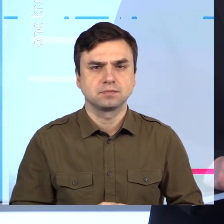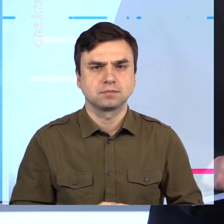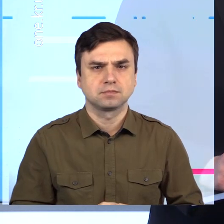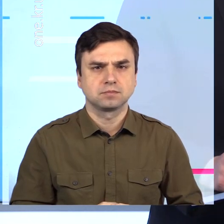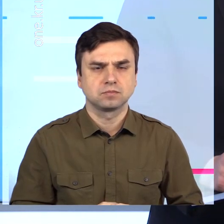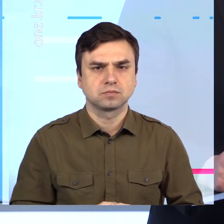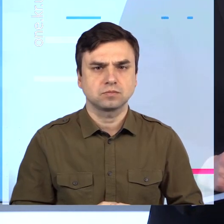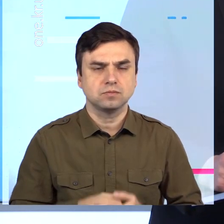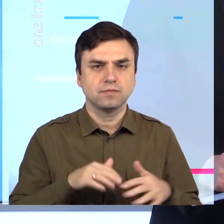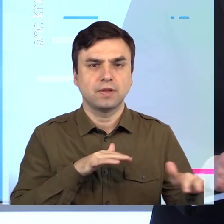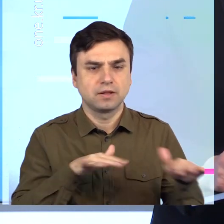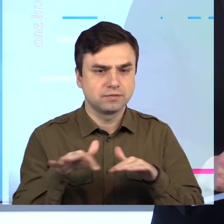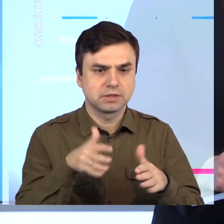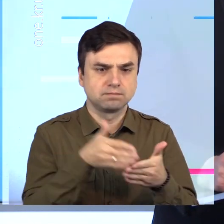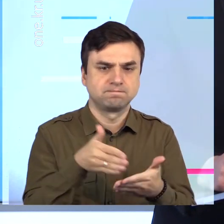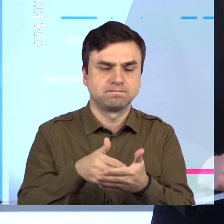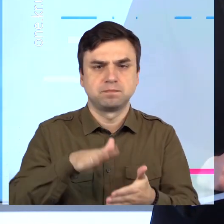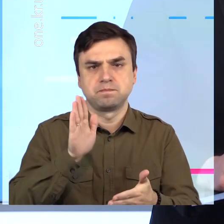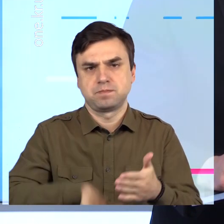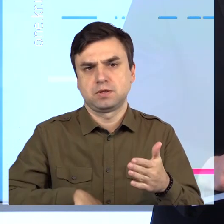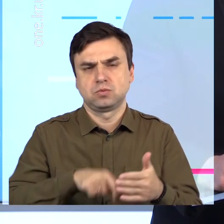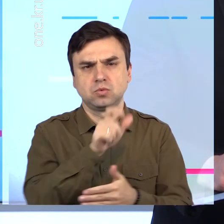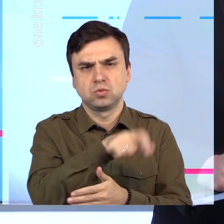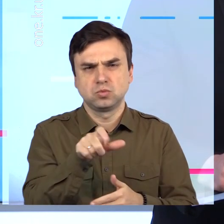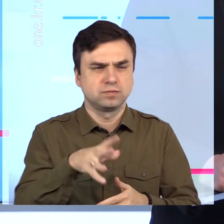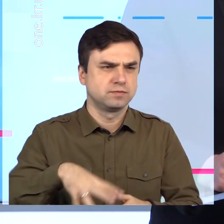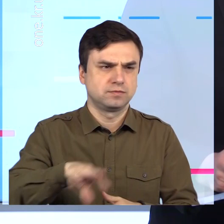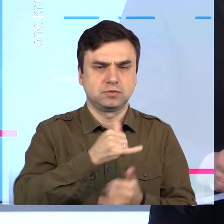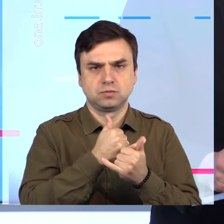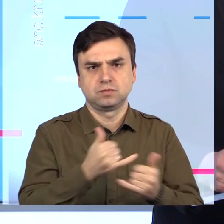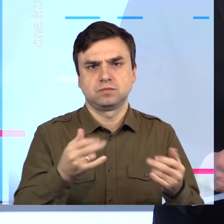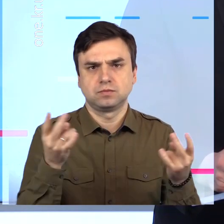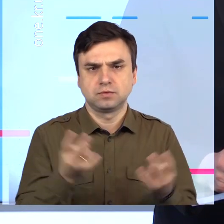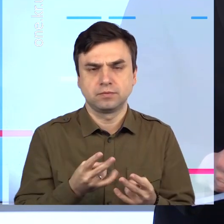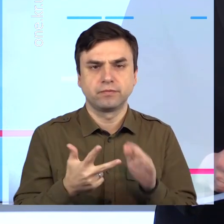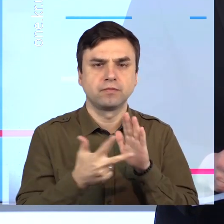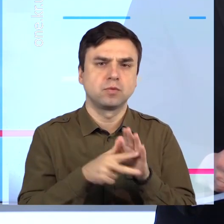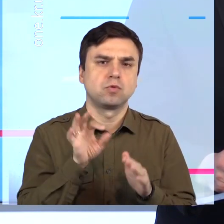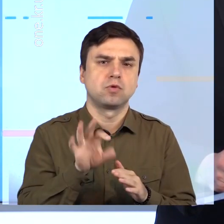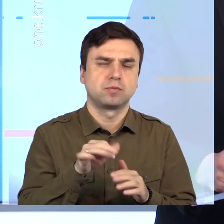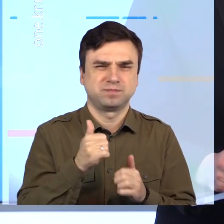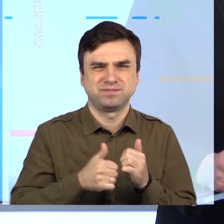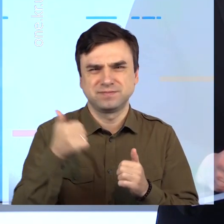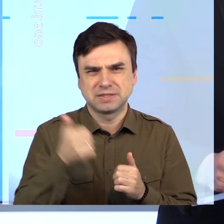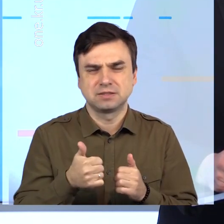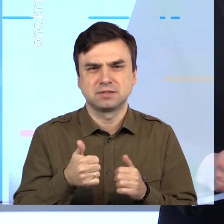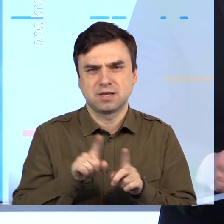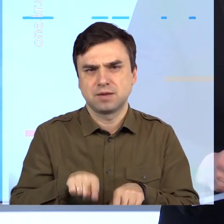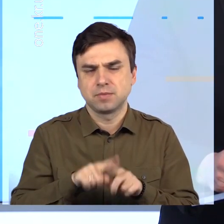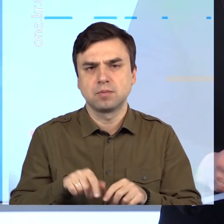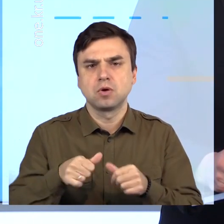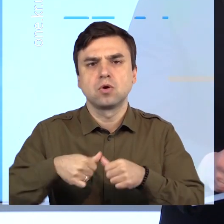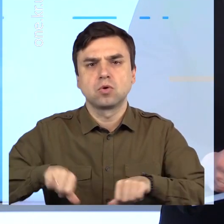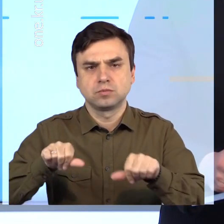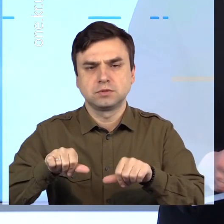Рух без перешкод для усіх без виключення категорій містян. 8 жовтня під час щотижневої виїзної наради на